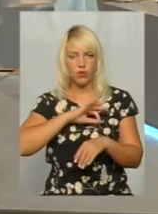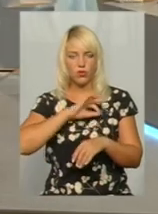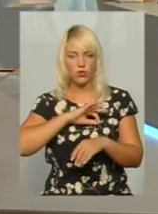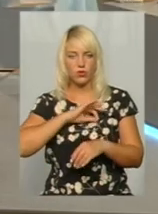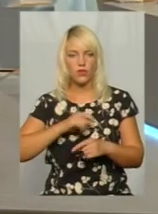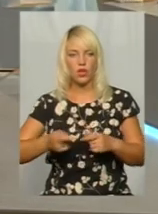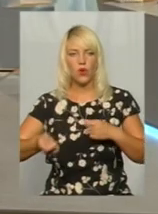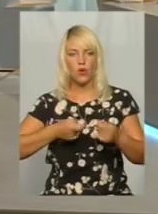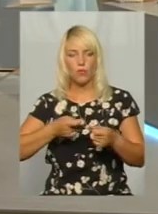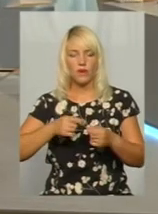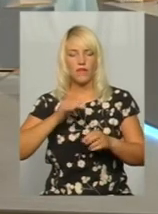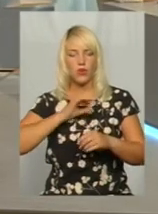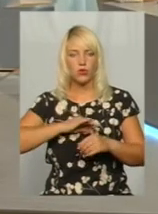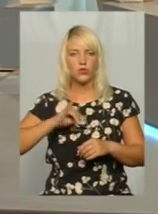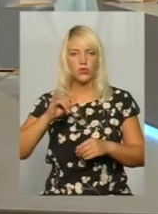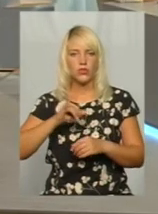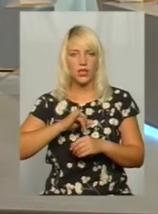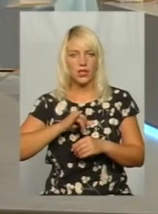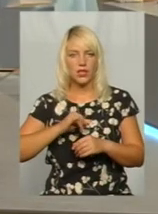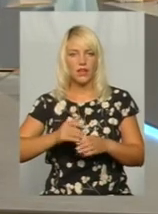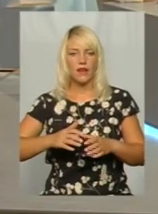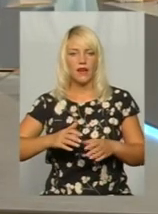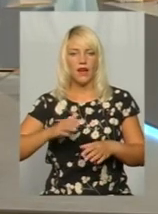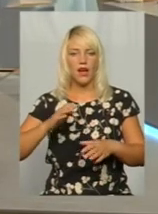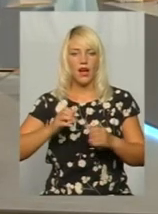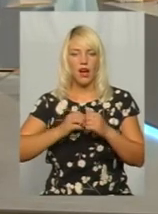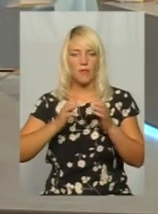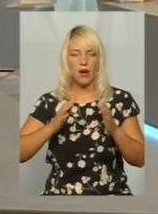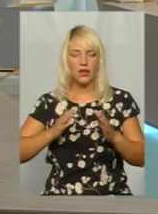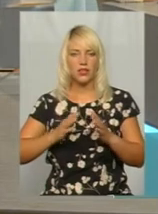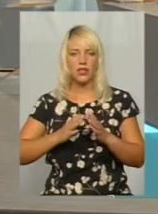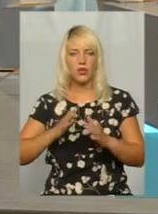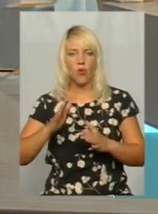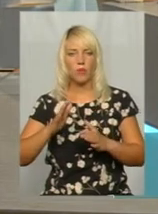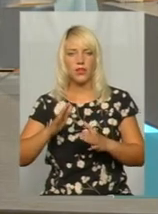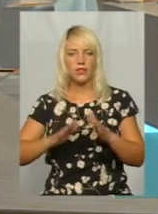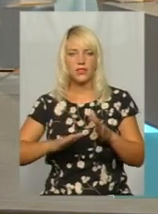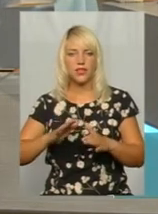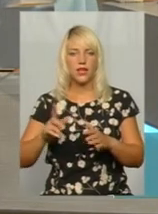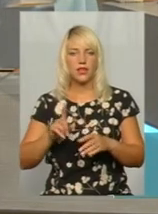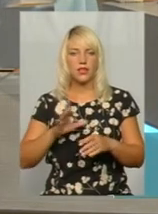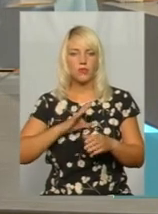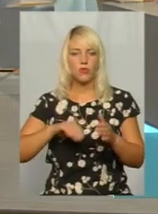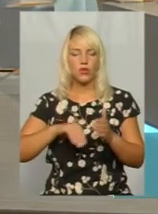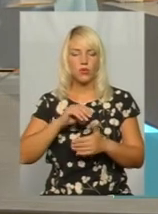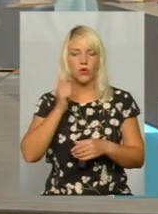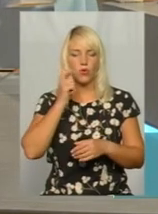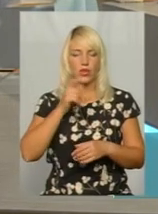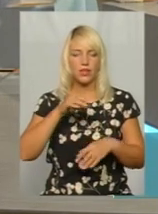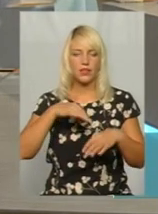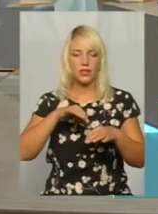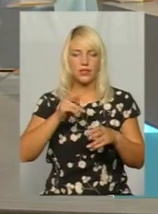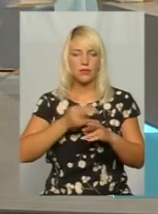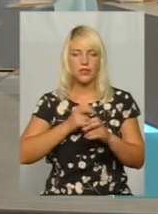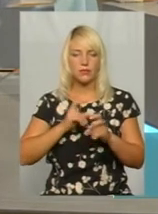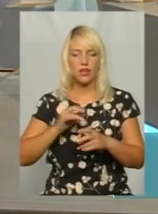Управлінням використовуються і габаритнового комплексу, яке було закуплено «Укртранспезпекою», і габаритнового